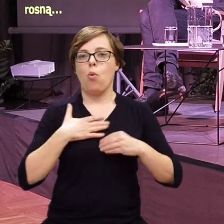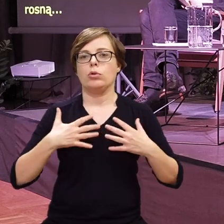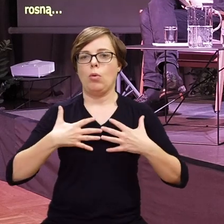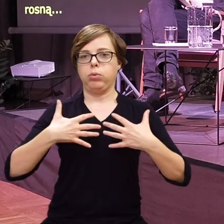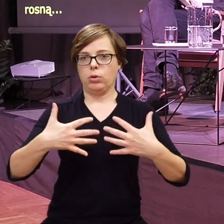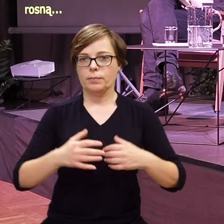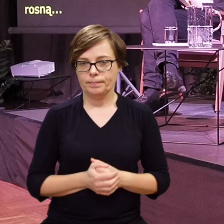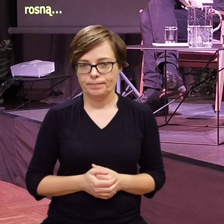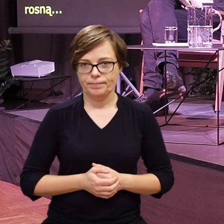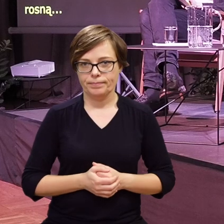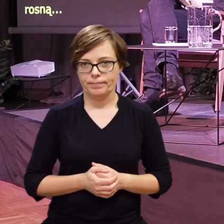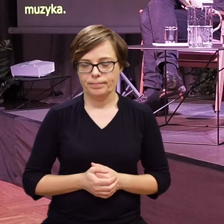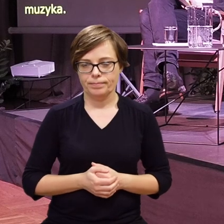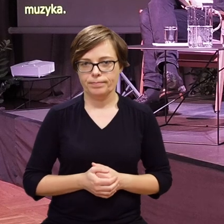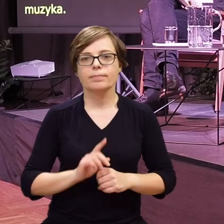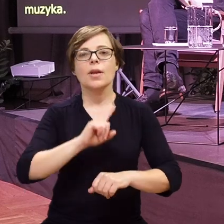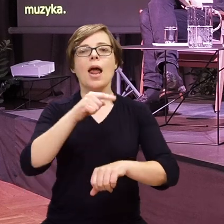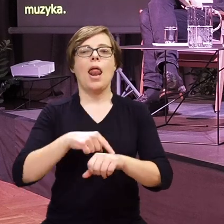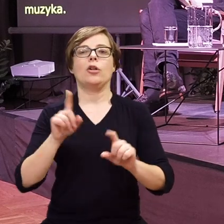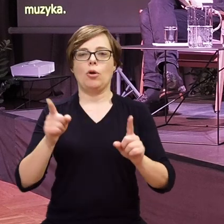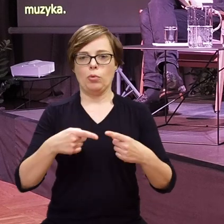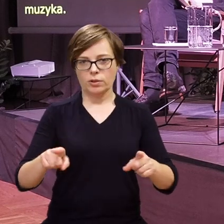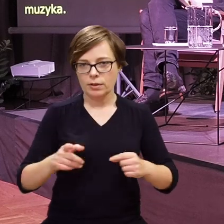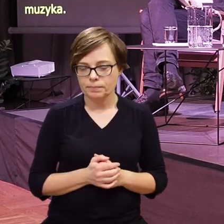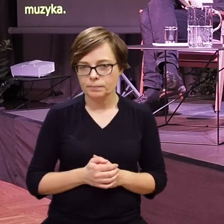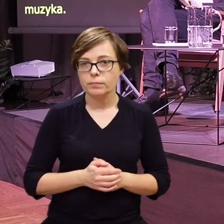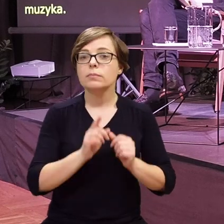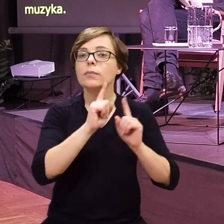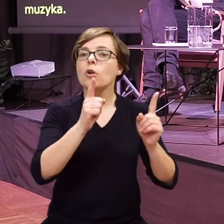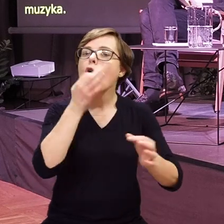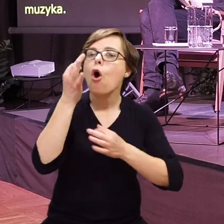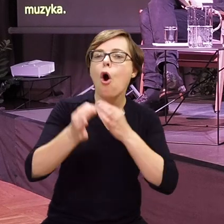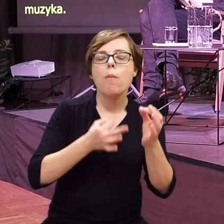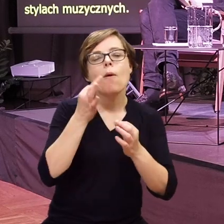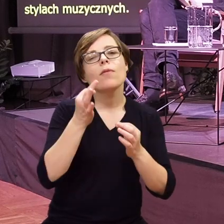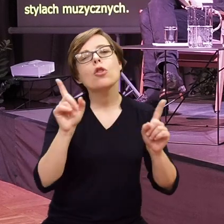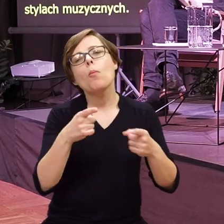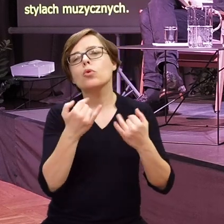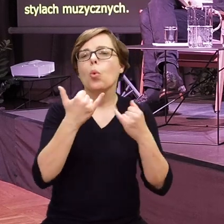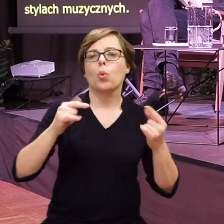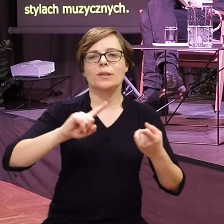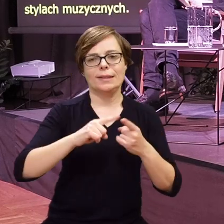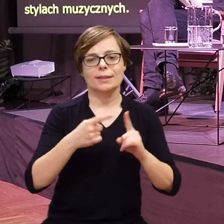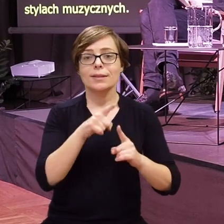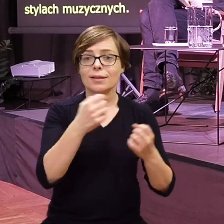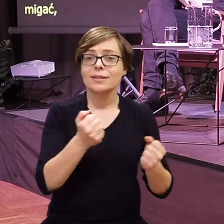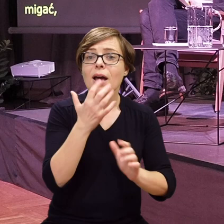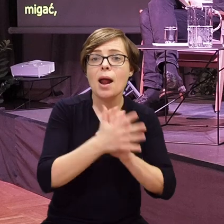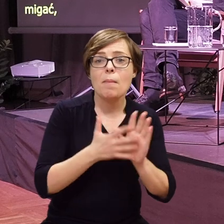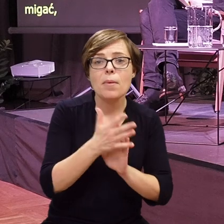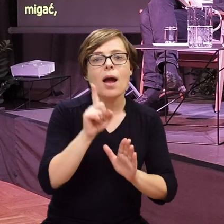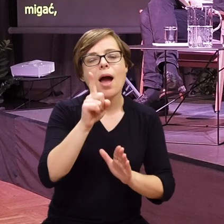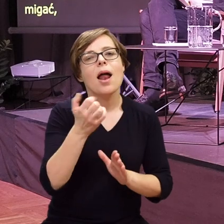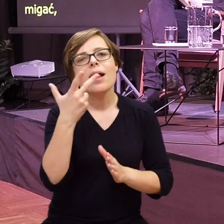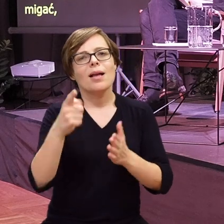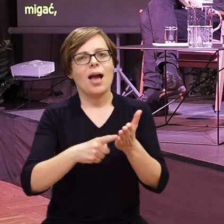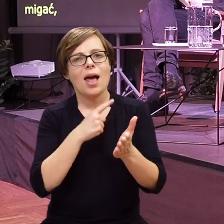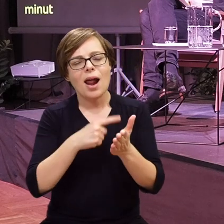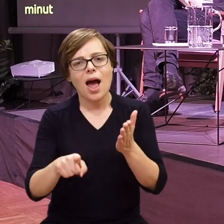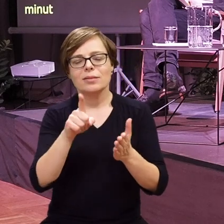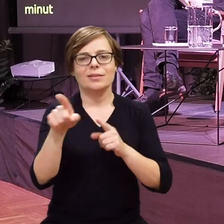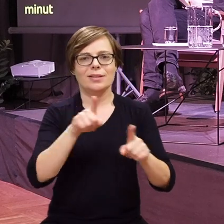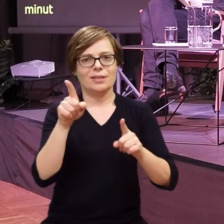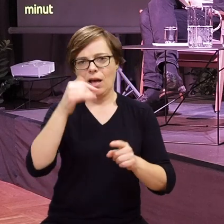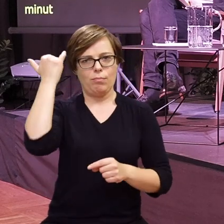I jeszcze jedna lekcja muzyka. Nauczycielka opowiada o stylach muzycznych. Próbuje migać, ale kilkakrotnie w ciągu